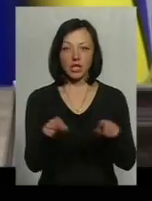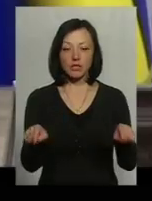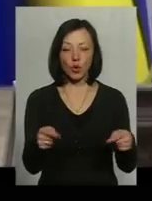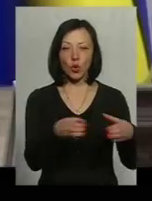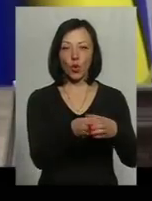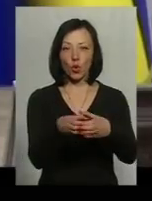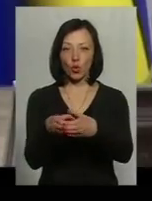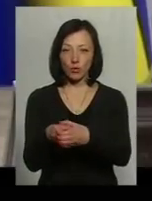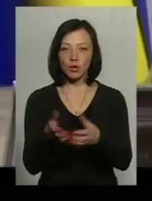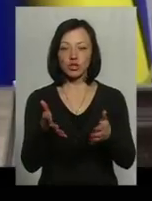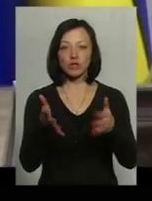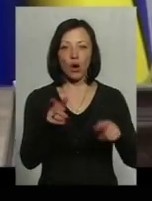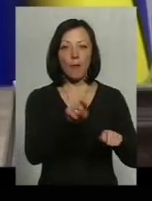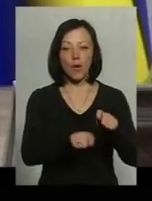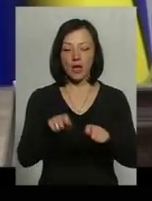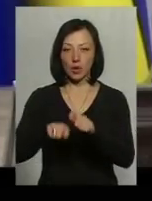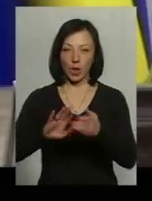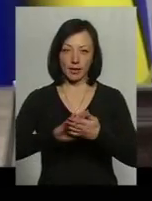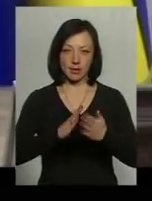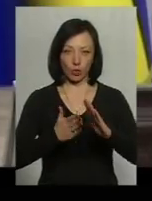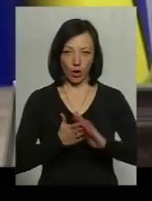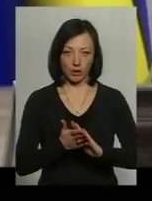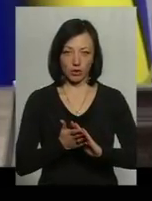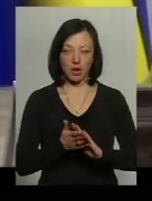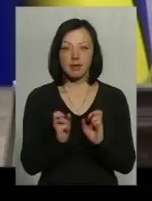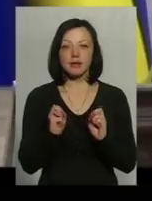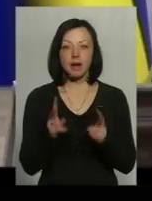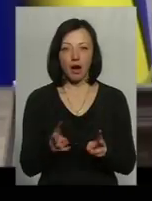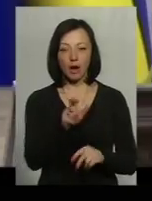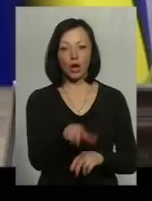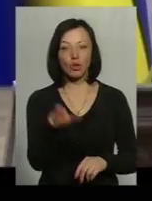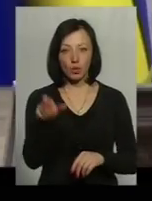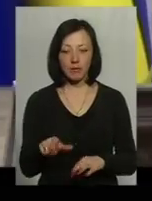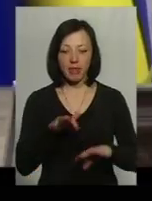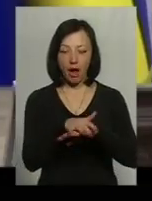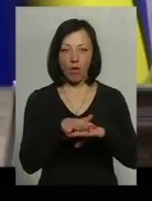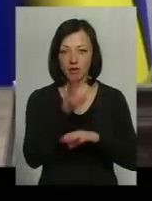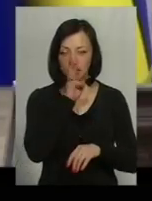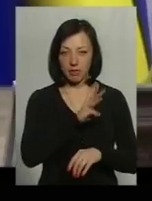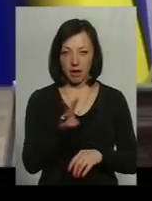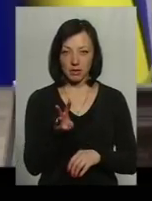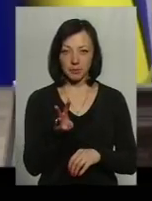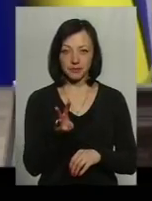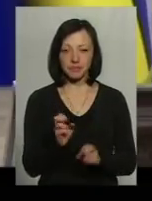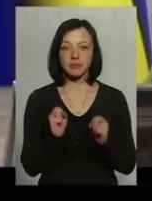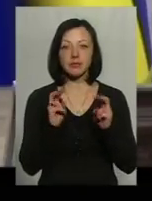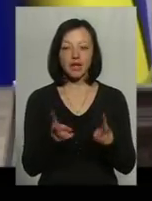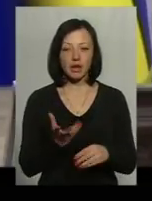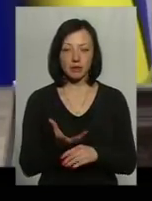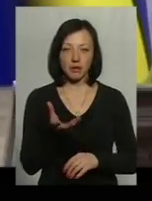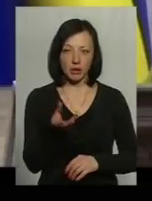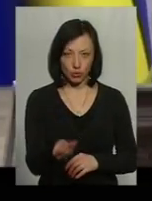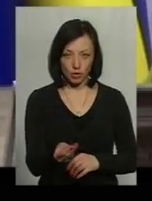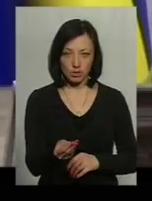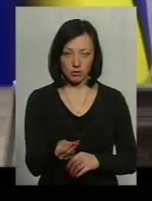групи, які будуть чітко моніторити ситуацію. Як людям нараховується заробітна плата? Як вона сплачується?